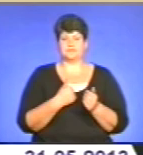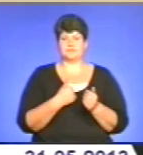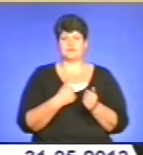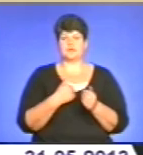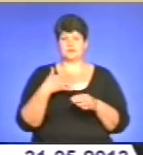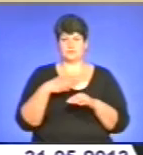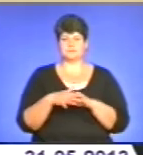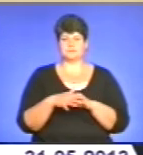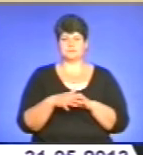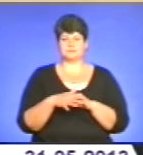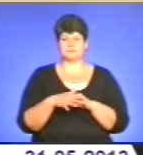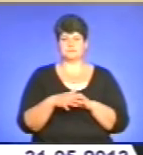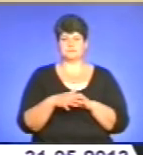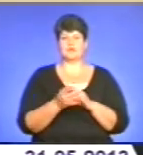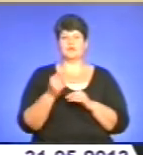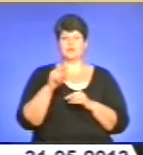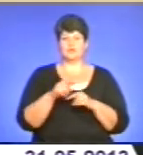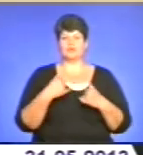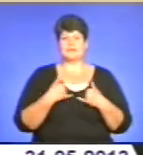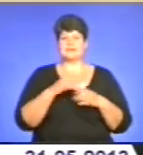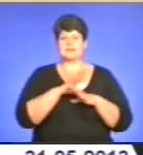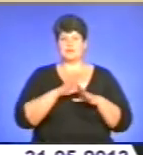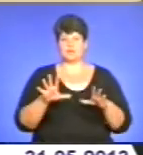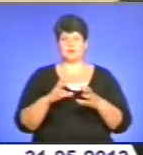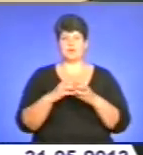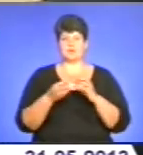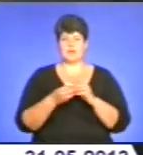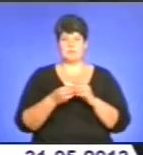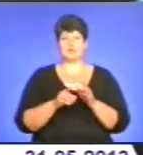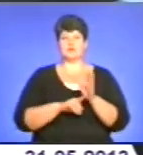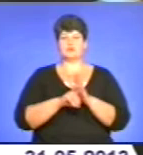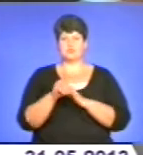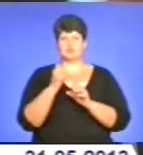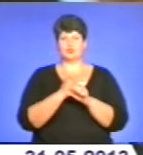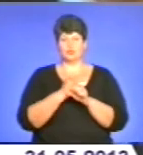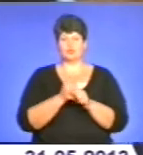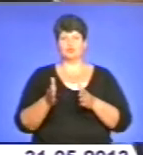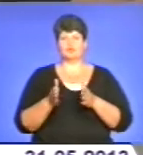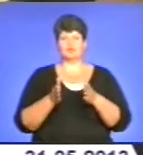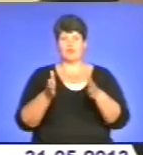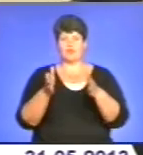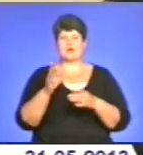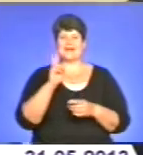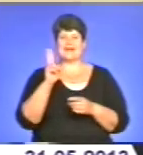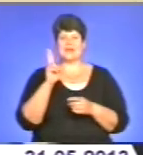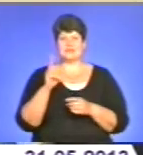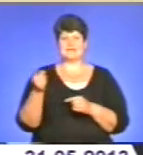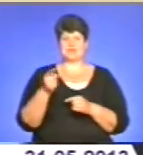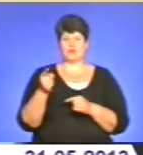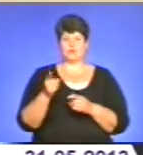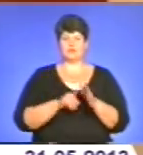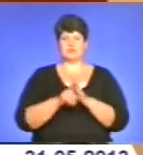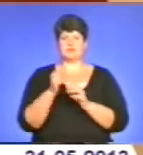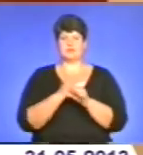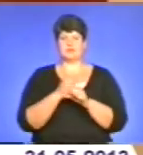Зрозуміло? І тоді у нас не буде проблеми. І почнемо робити дорогу Кременець-Тернопіль, але почнемо її робити з об'їзної